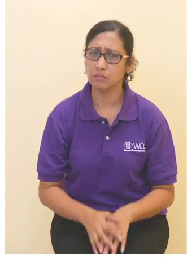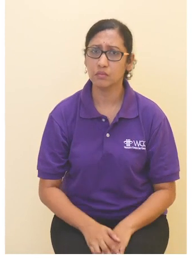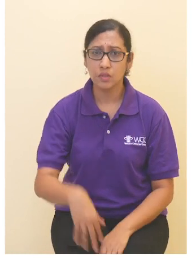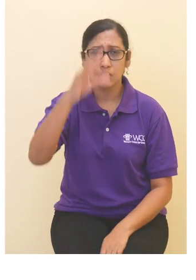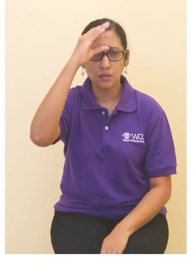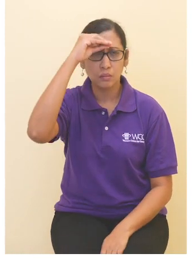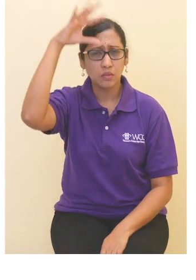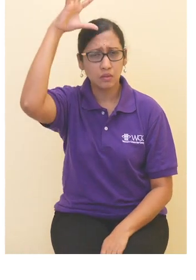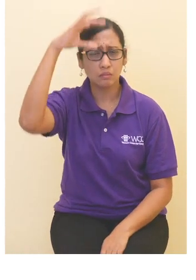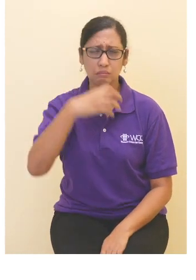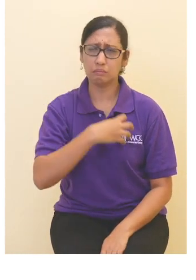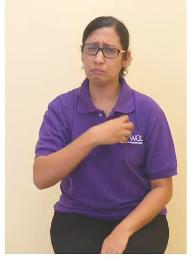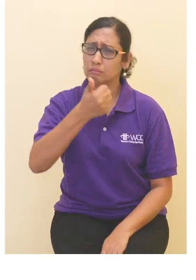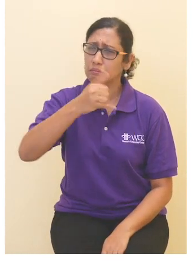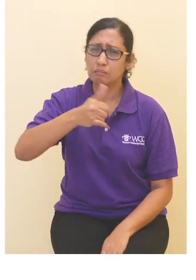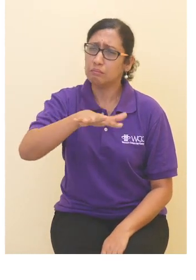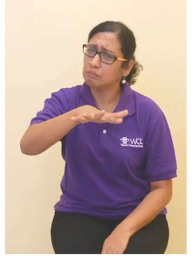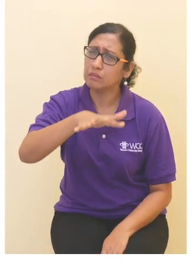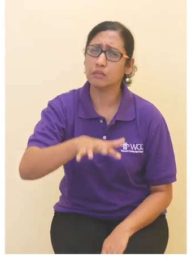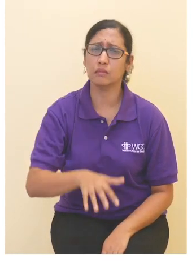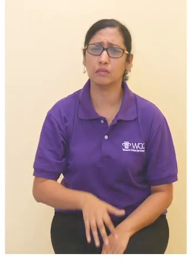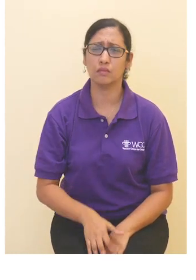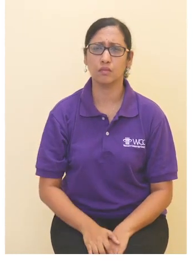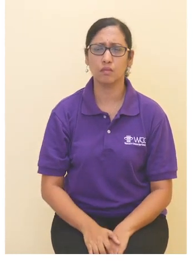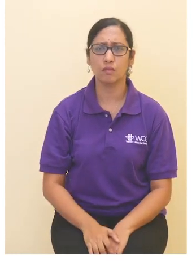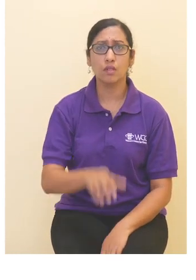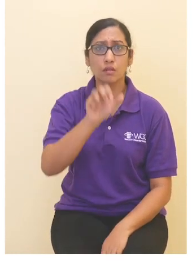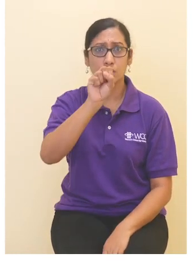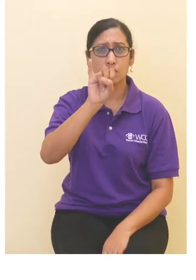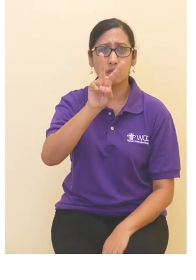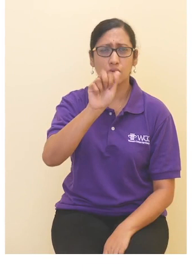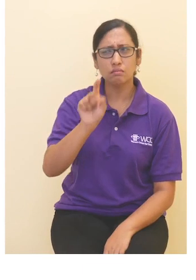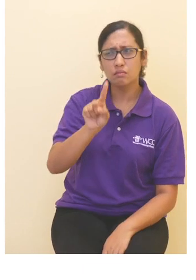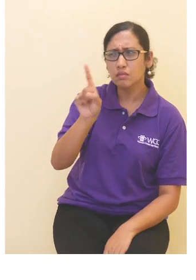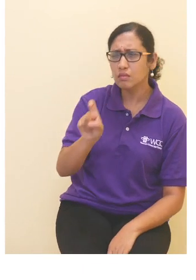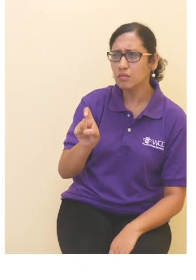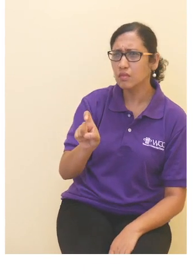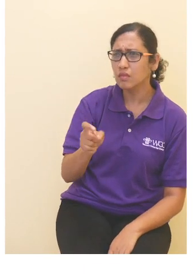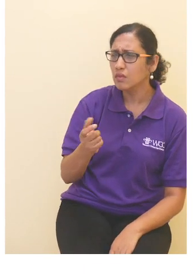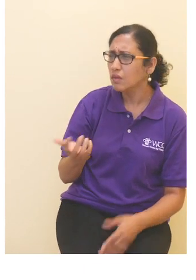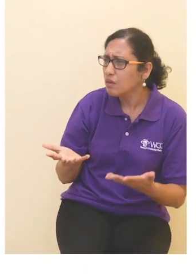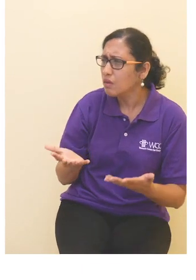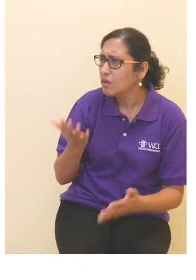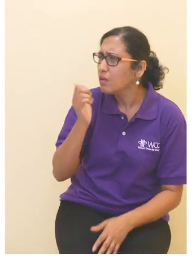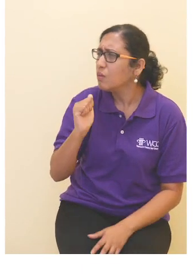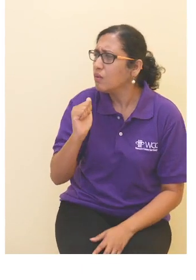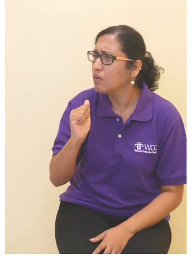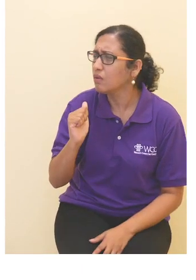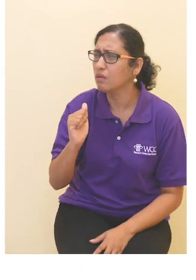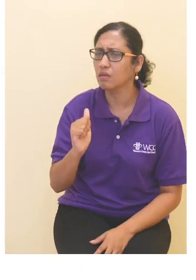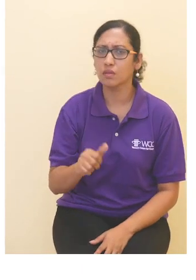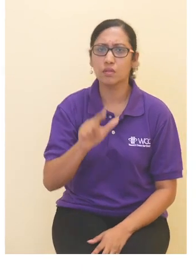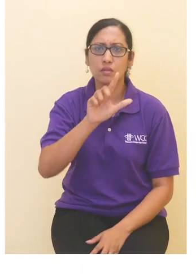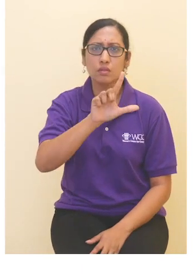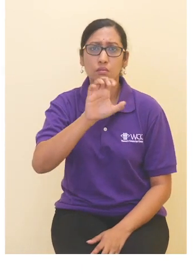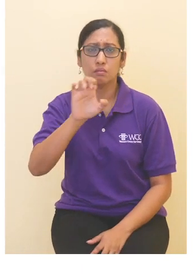Hakim tu bukan orang baik, kata Yusri. Apa maksud kau? Tanya Siva. Lee